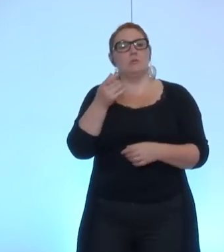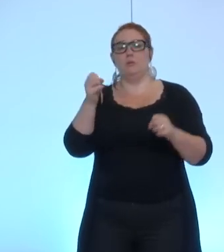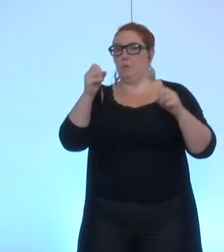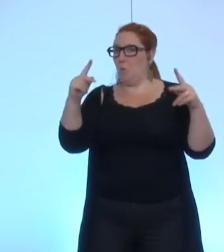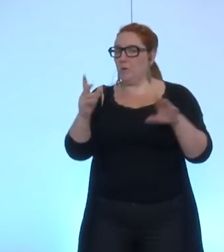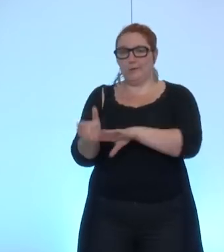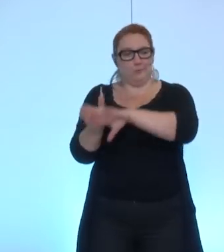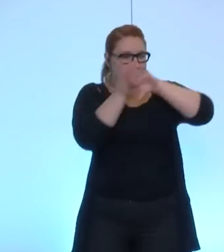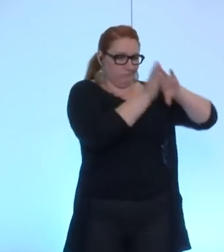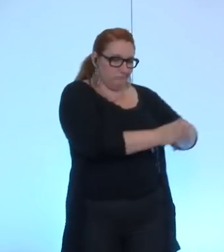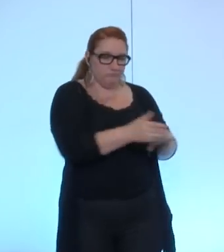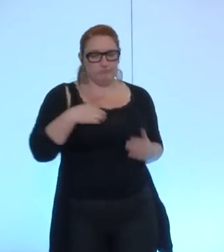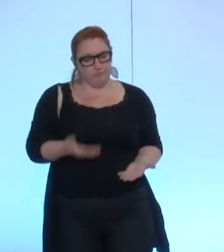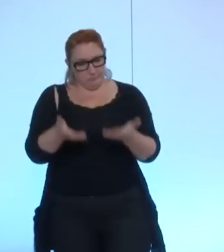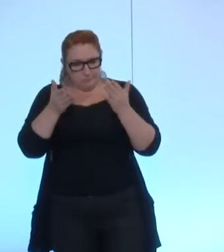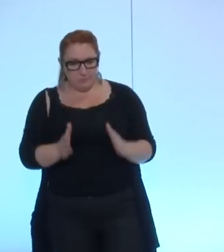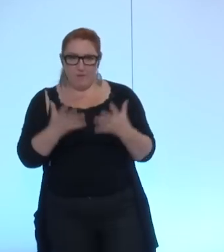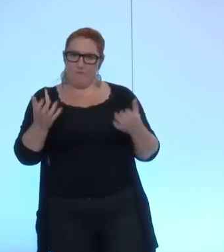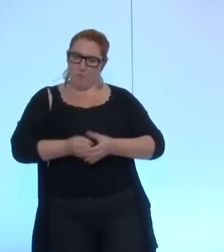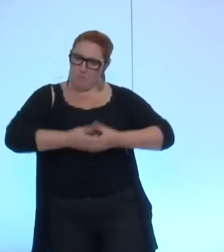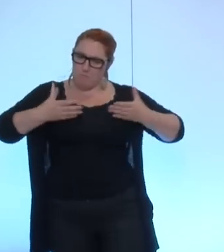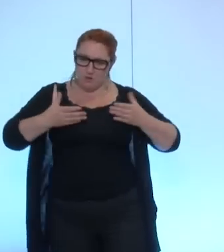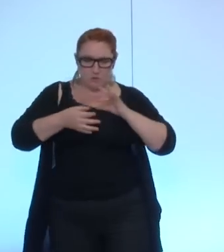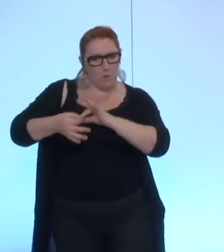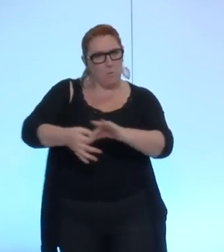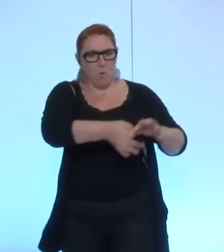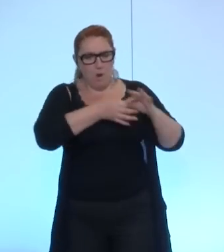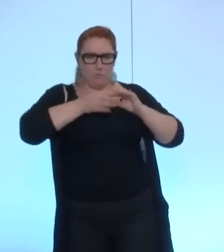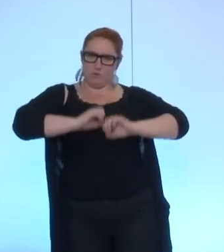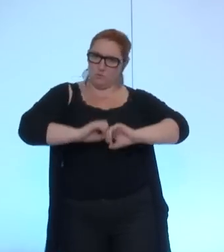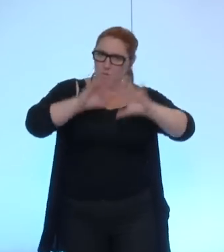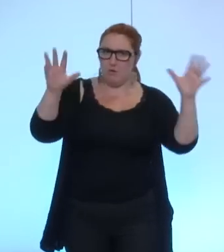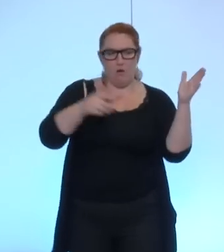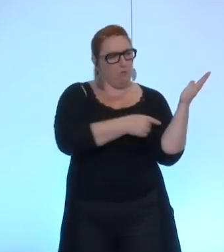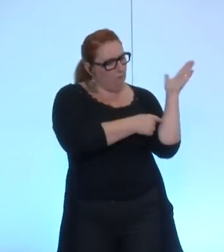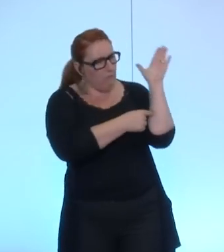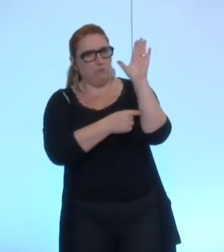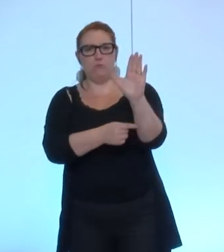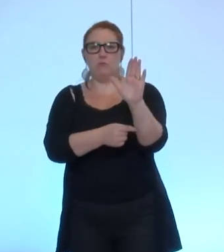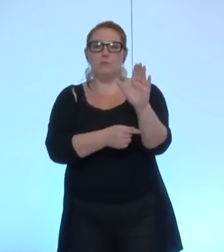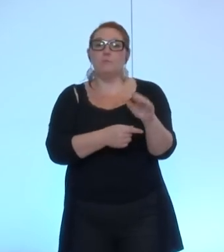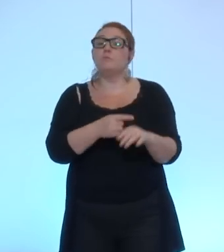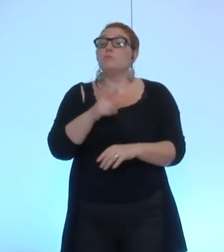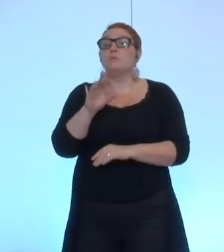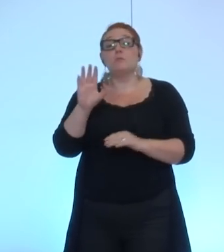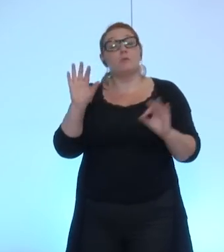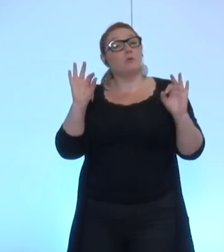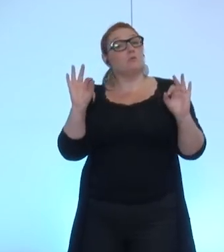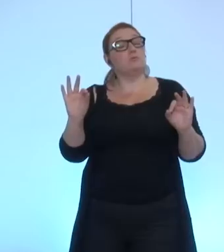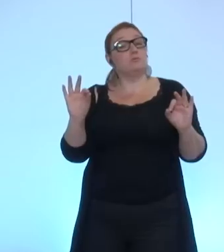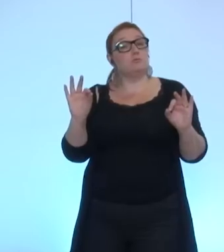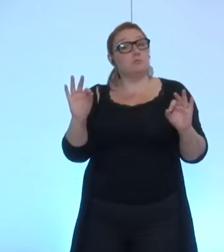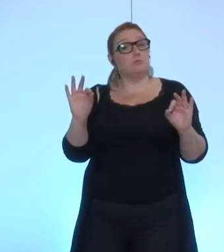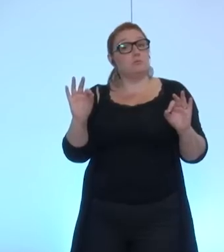de construire une majorité claire, une majorité de collaboration qui n'est pas d'ailleurs présidée par